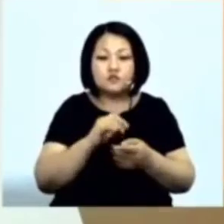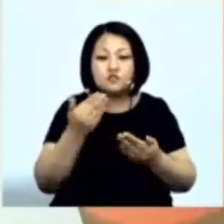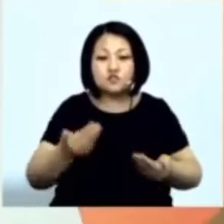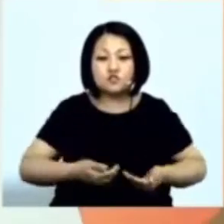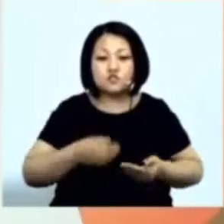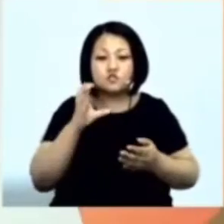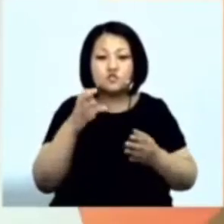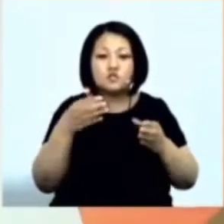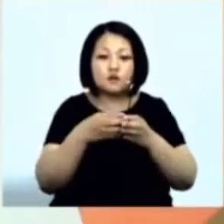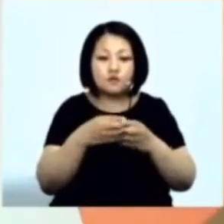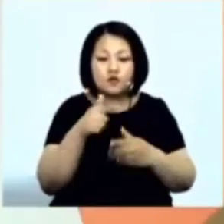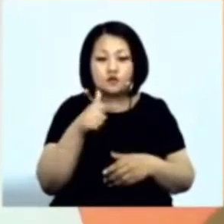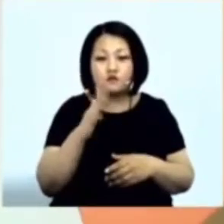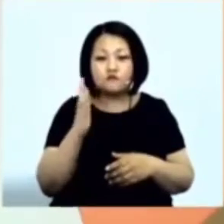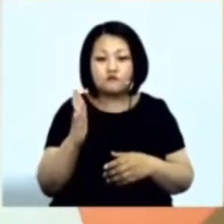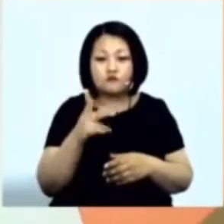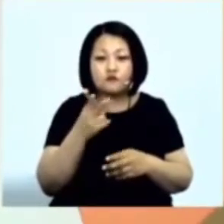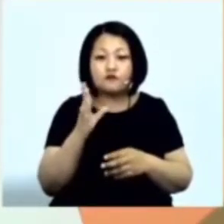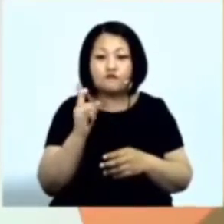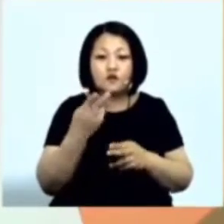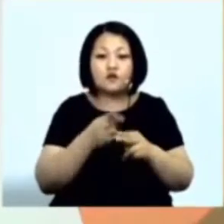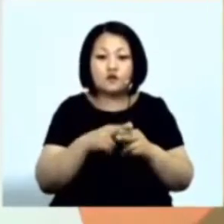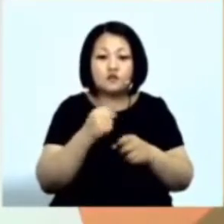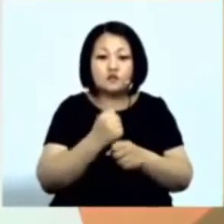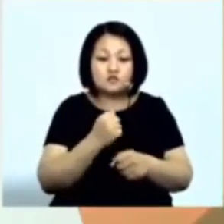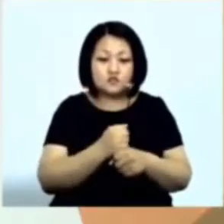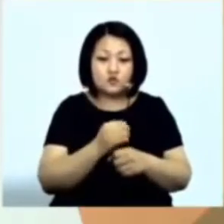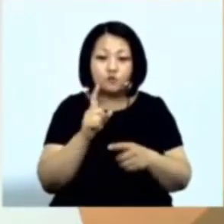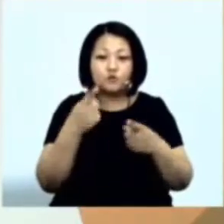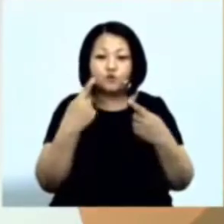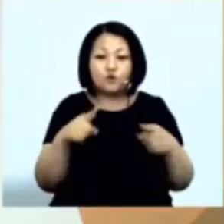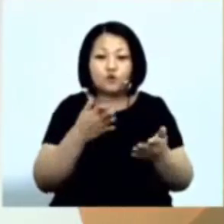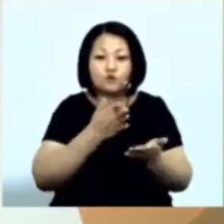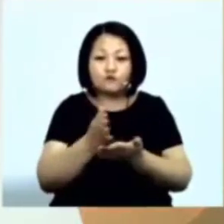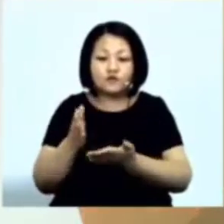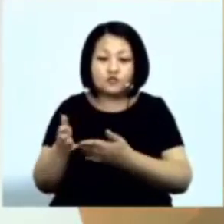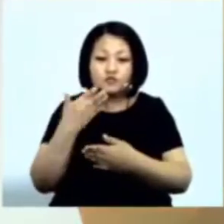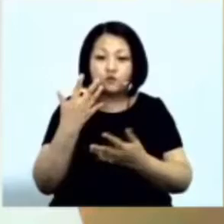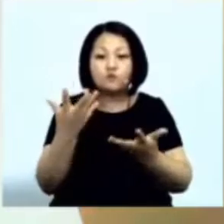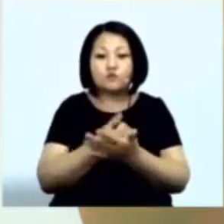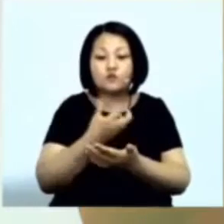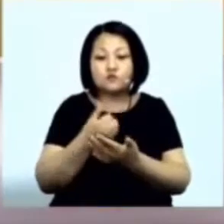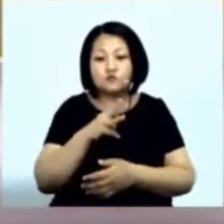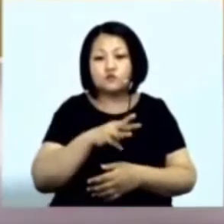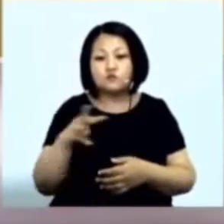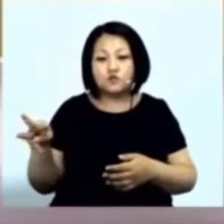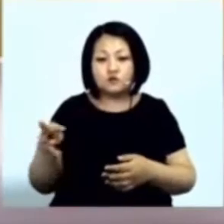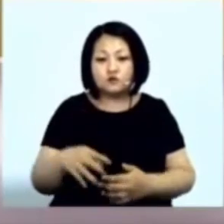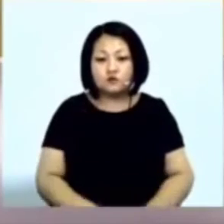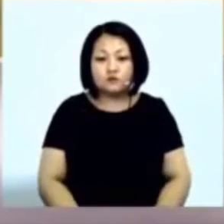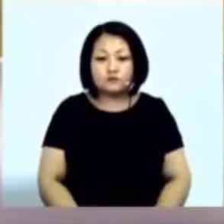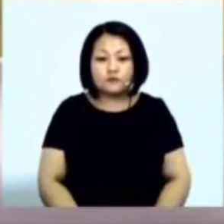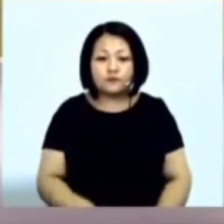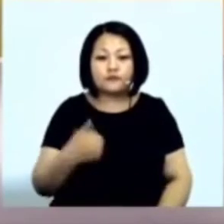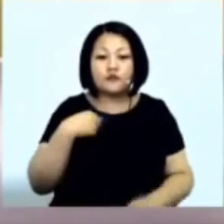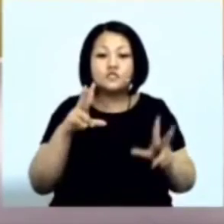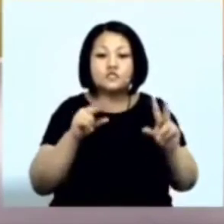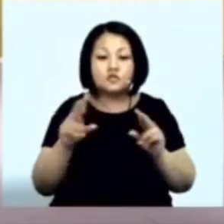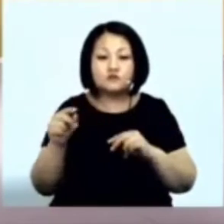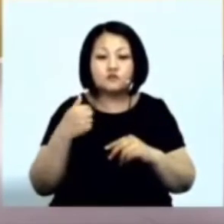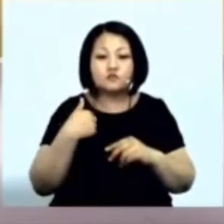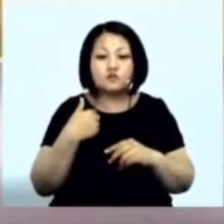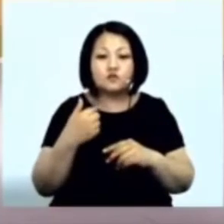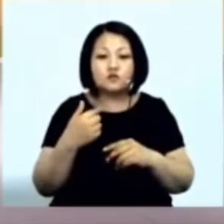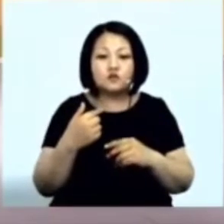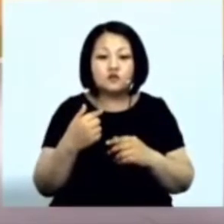делаете Потому что Другого выхода Чтобы получать миллионы Сегодня мало у кого есть И я счастлива Что я прикоснулась